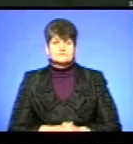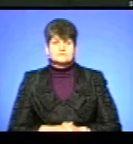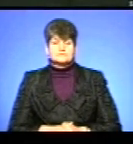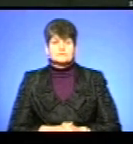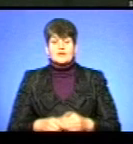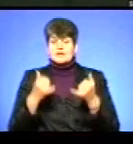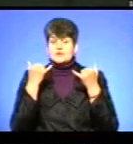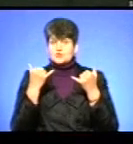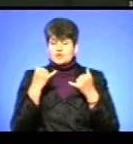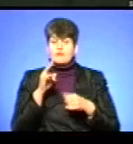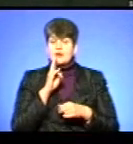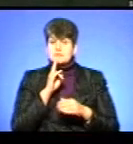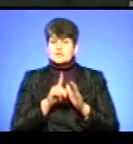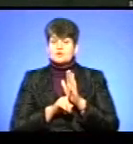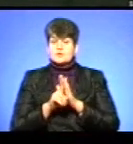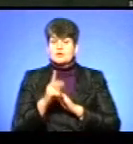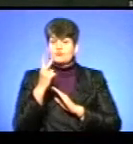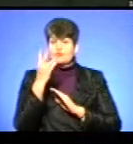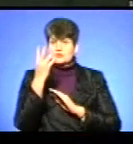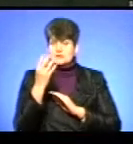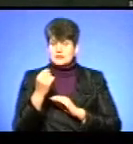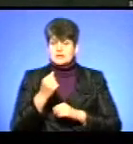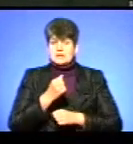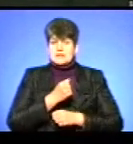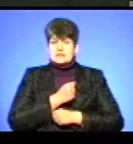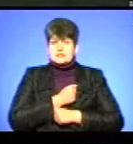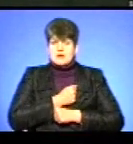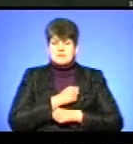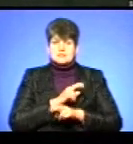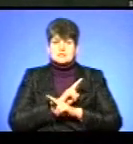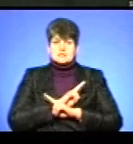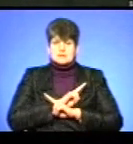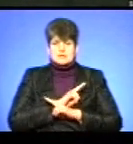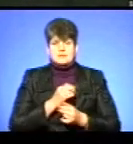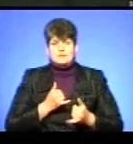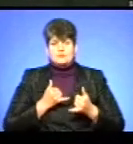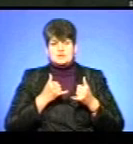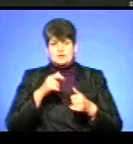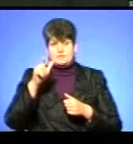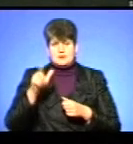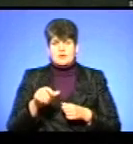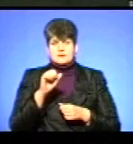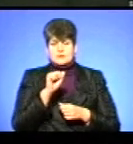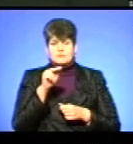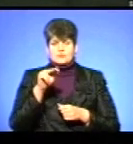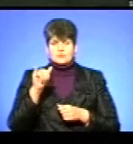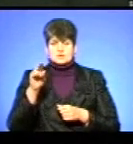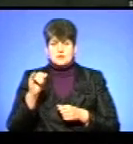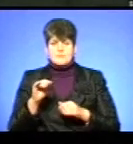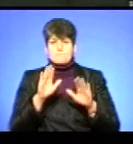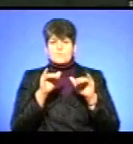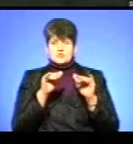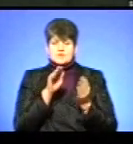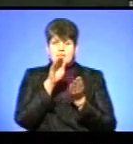Сьогодні у Кременці розпочався дводенний траур за загиблим почесним громадянином міста Андрієм Пушкарем. Прощання та